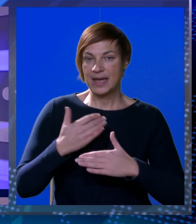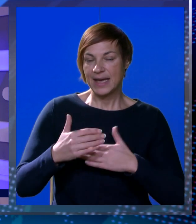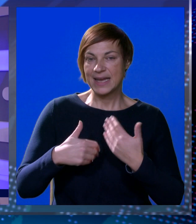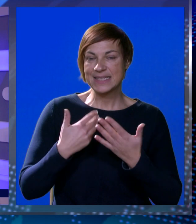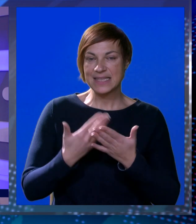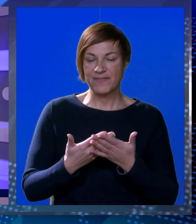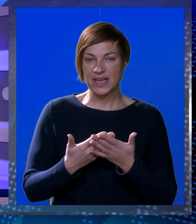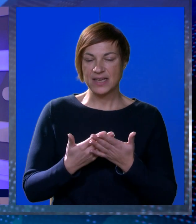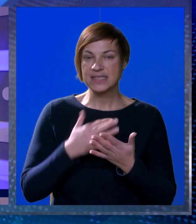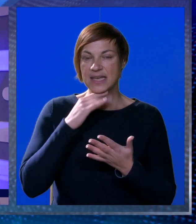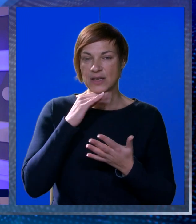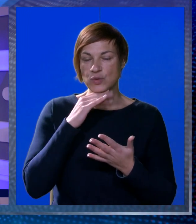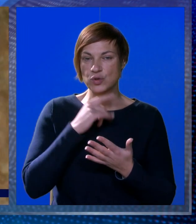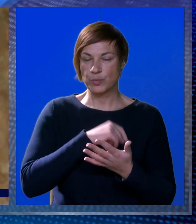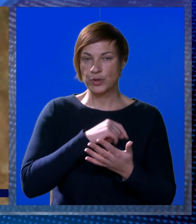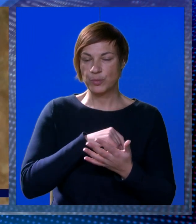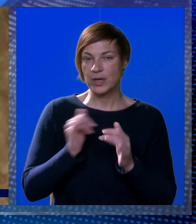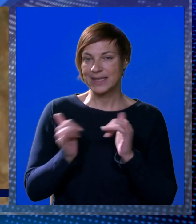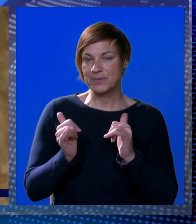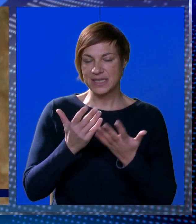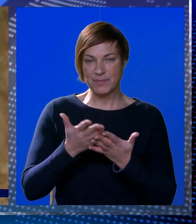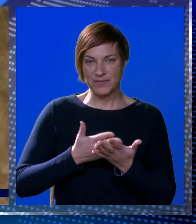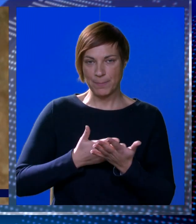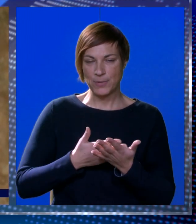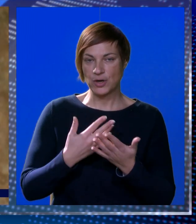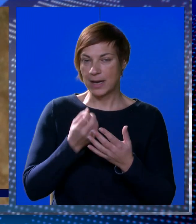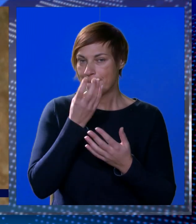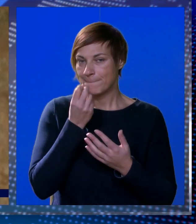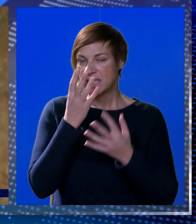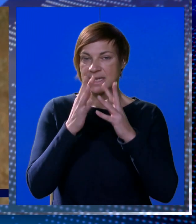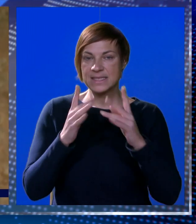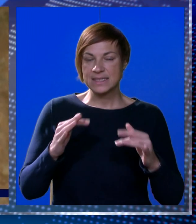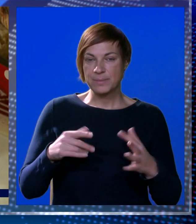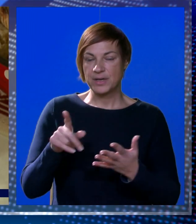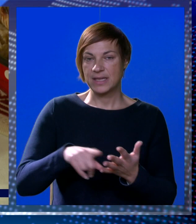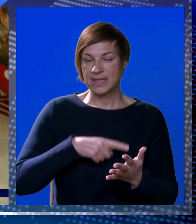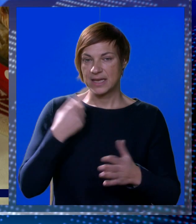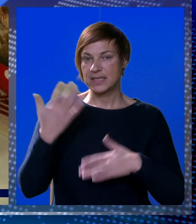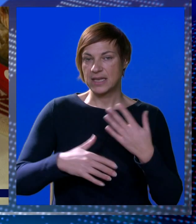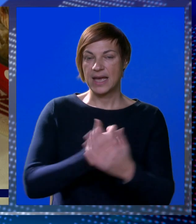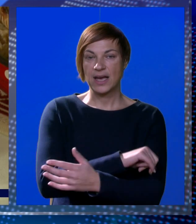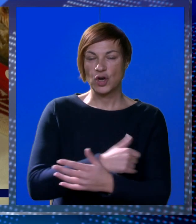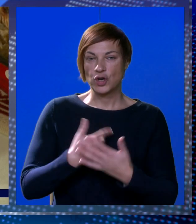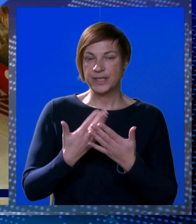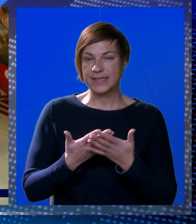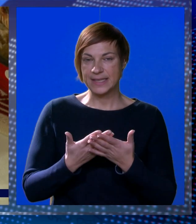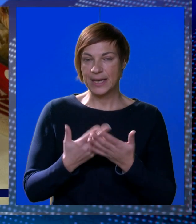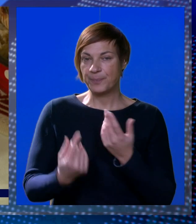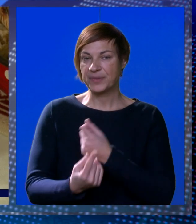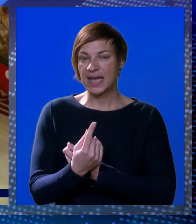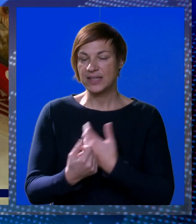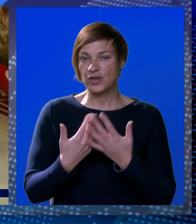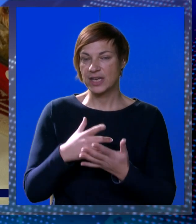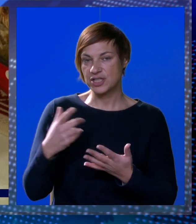nastavlja se odmah sljedeći dan te u subotu bogatim, zabavnim programom. Mirisi Božića trajet će do kraja ove godine, a